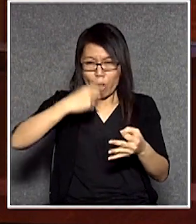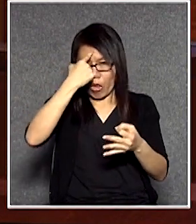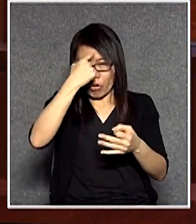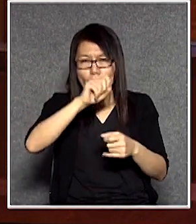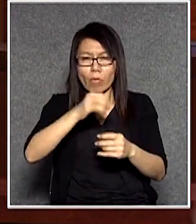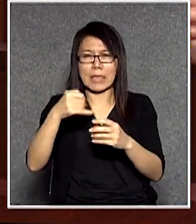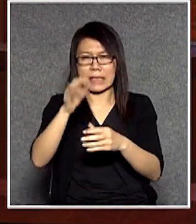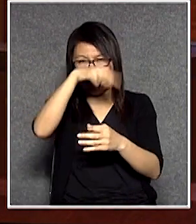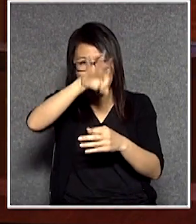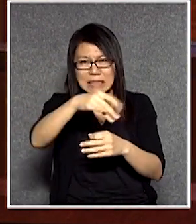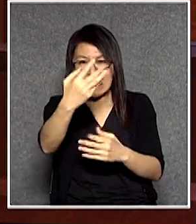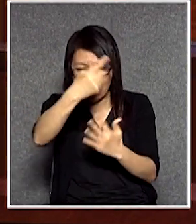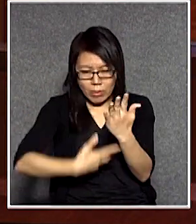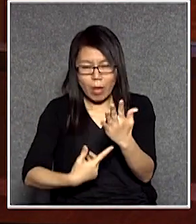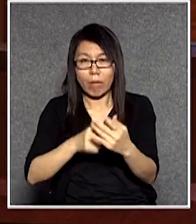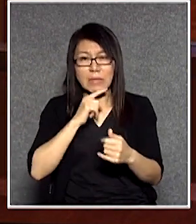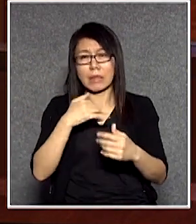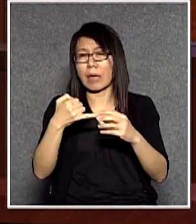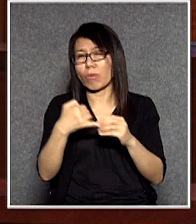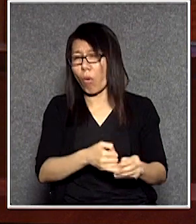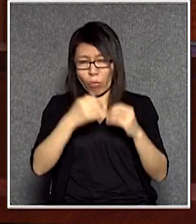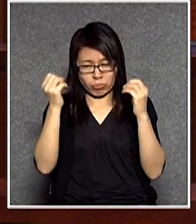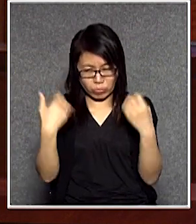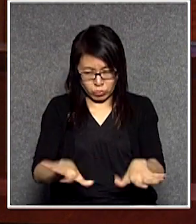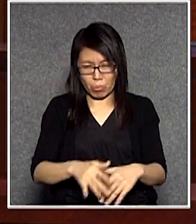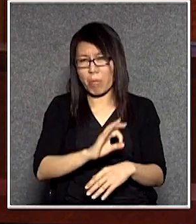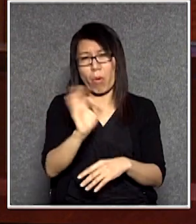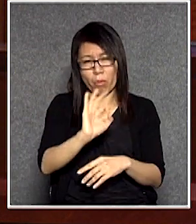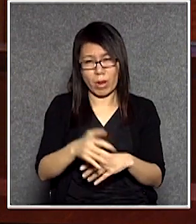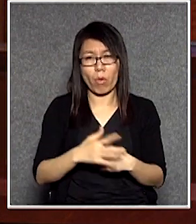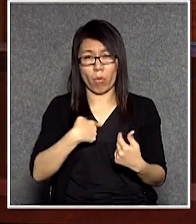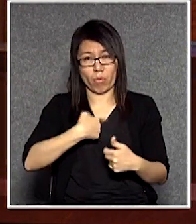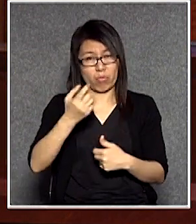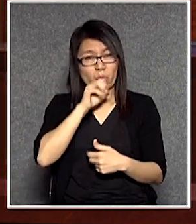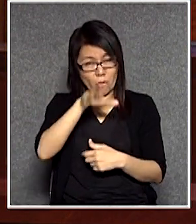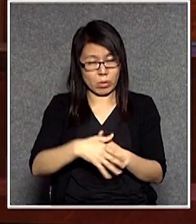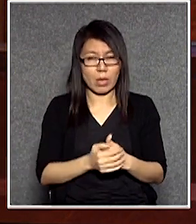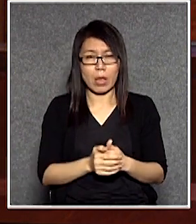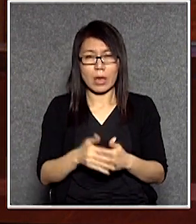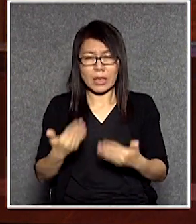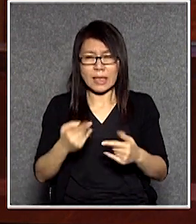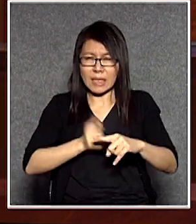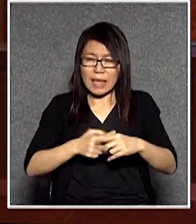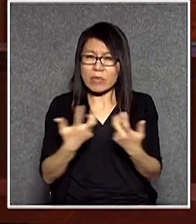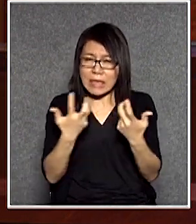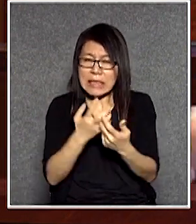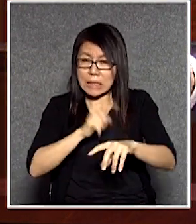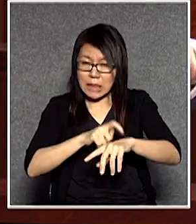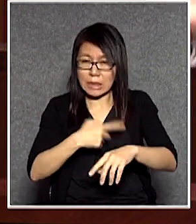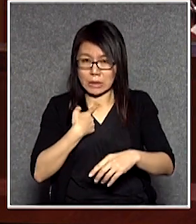結了我是第一個說的是不是現在你就算Column你也要計算到時間上